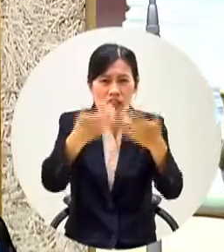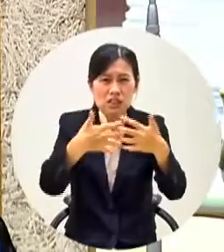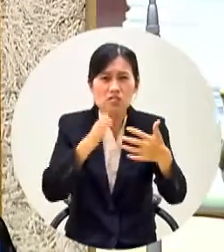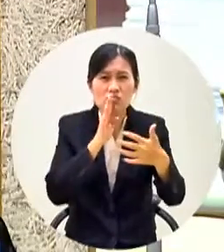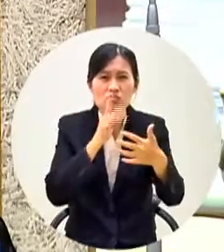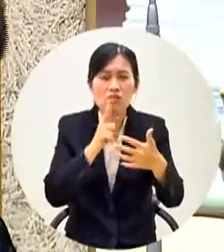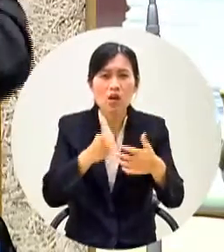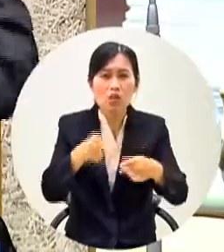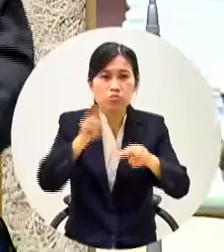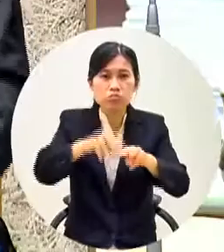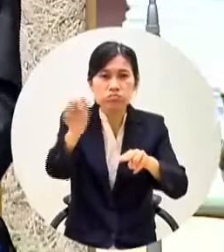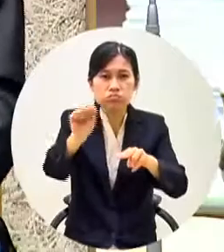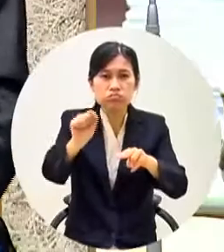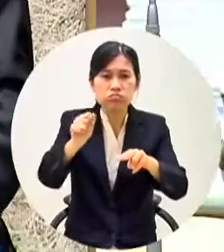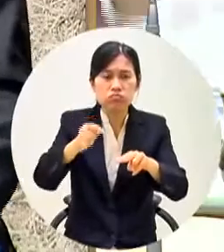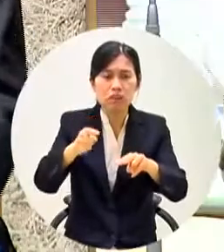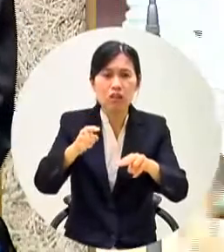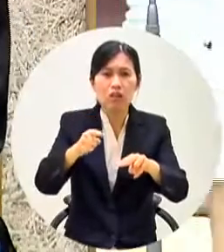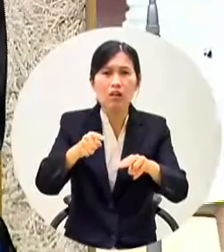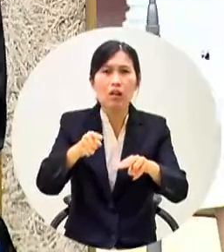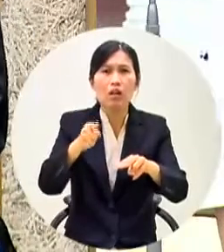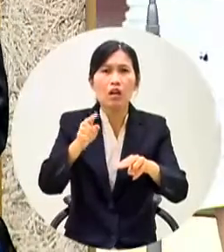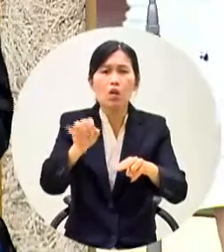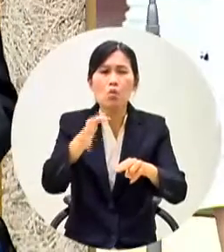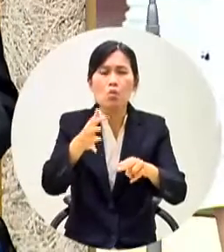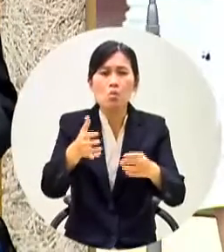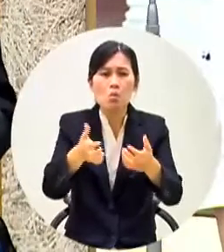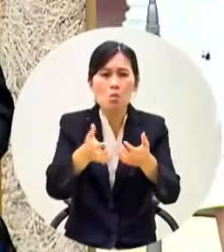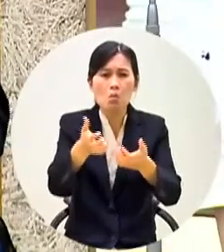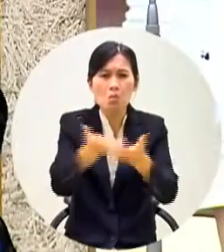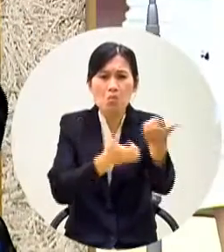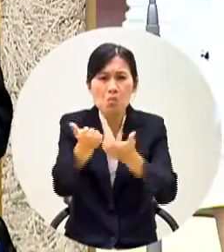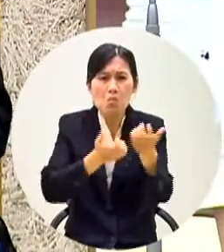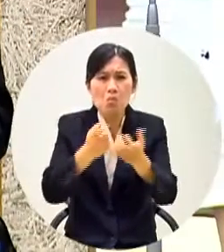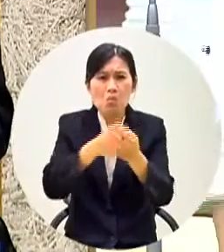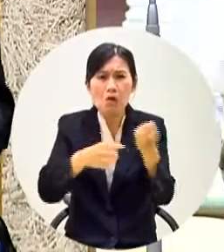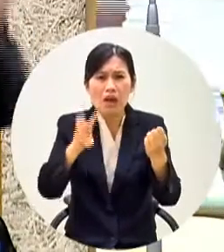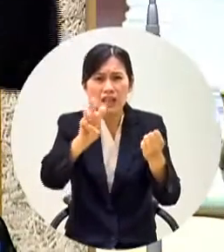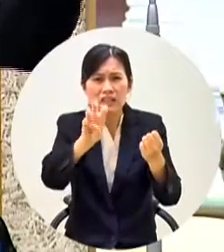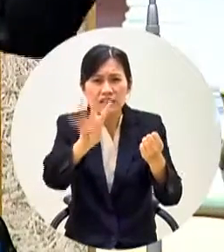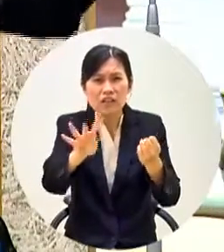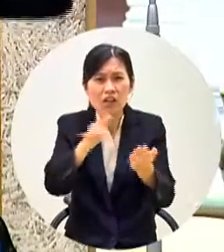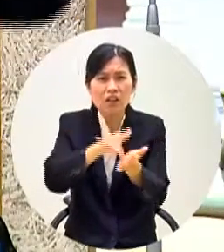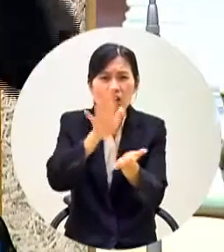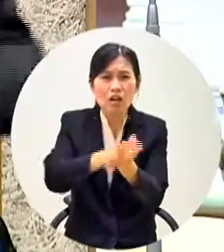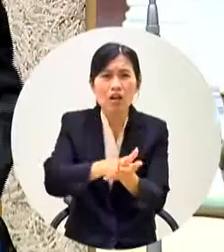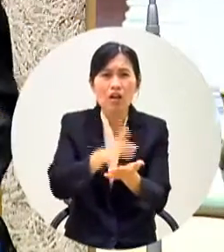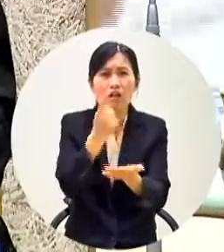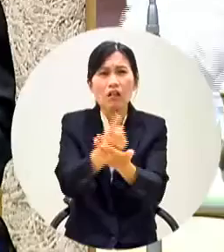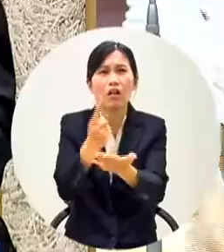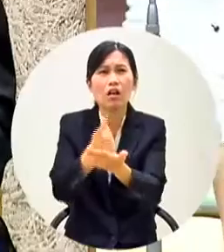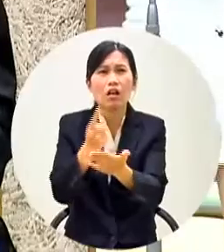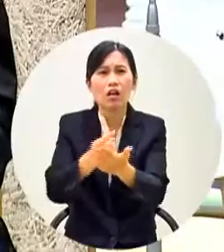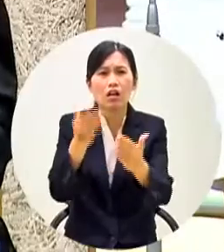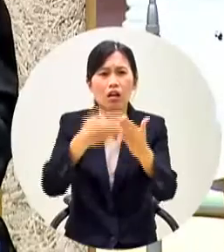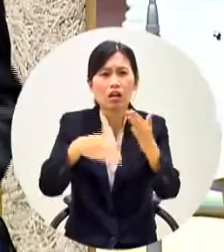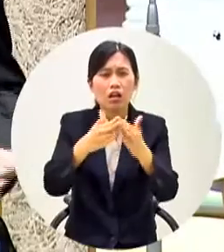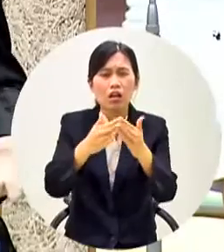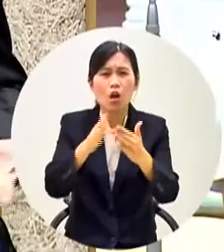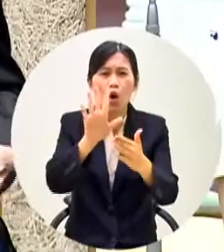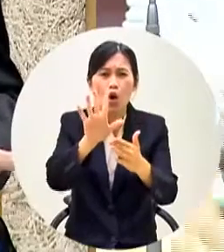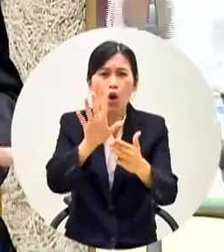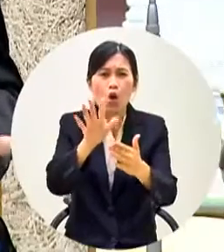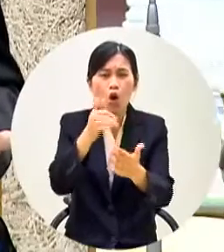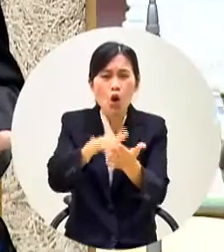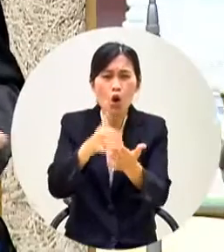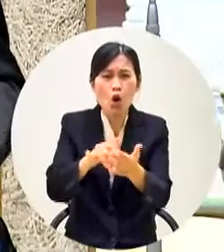完你為什麼拆三十四標啊我沒有拆三十四標各校自己有主席主任啊我什麼